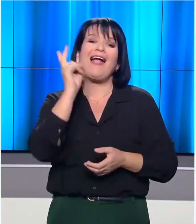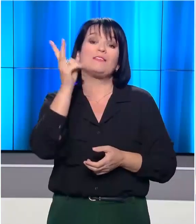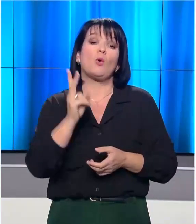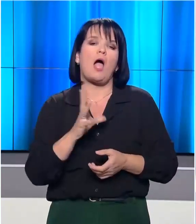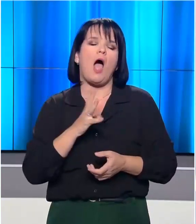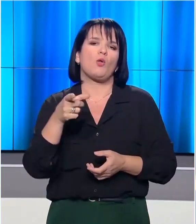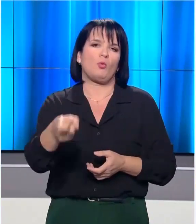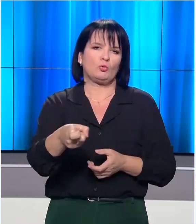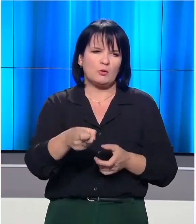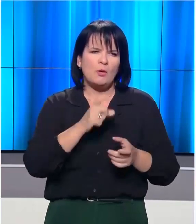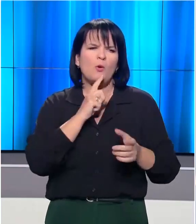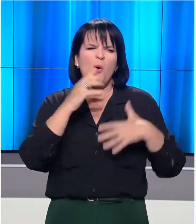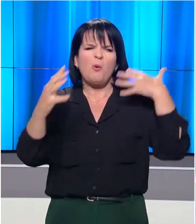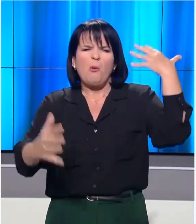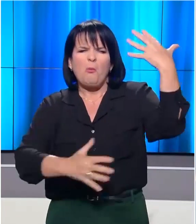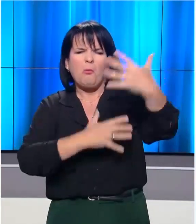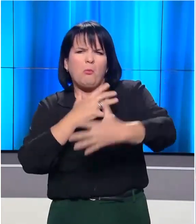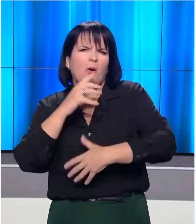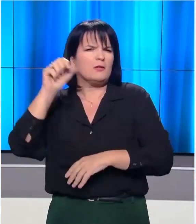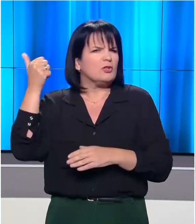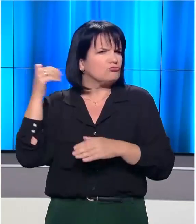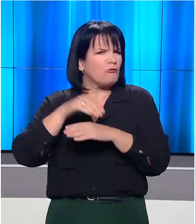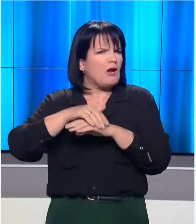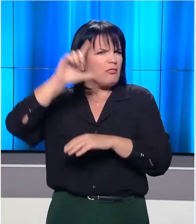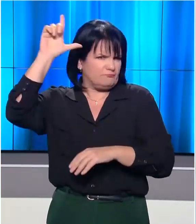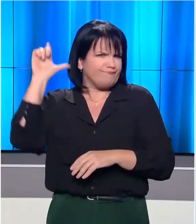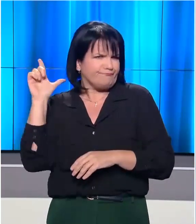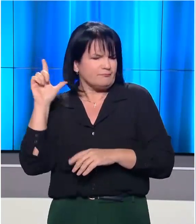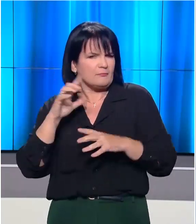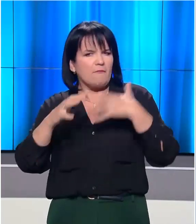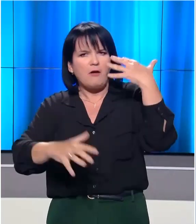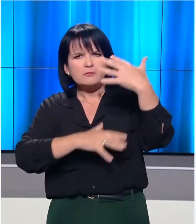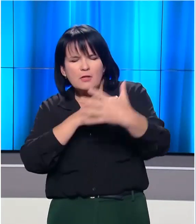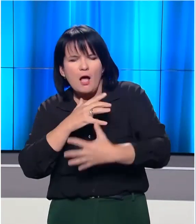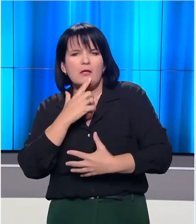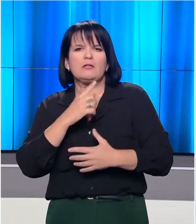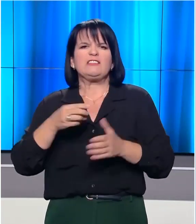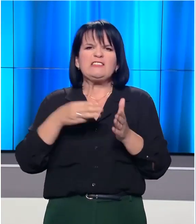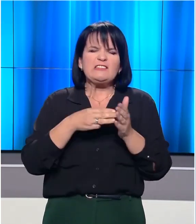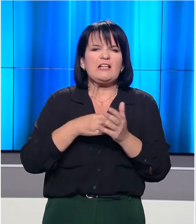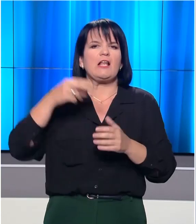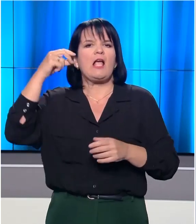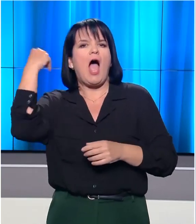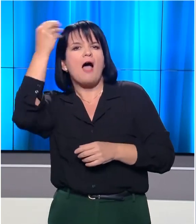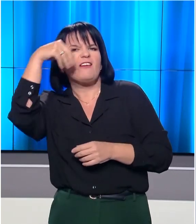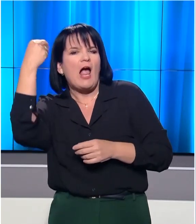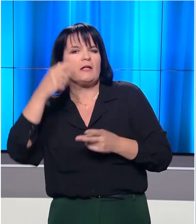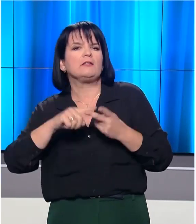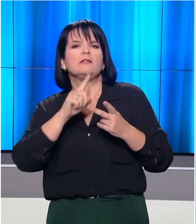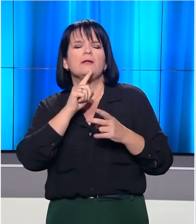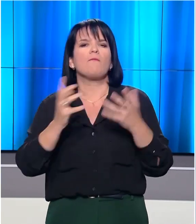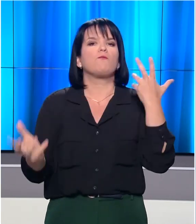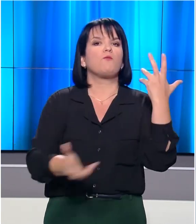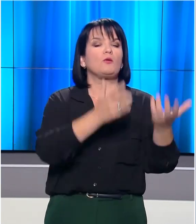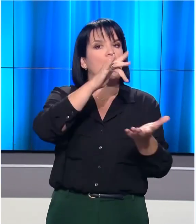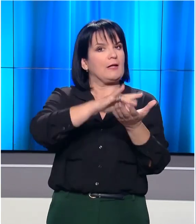προσπαθεί να συνέλθει από τις κοινές χάους που εκτιλήχθηκαν το βράδυ της Δευτέρας με τα επεισόδια μεταξύ Σύρων και Αυγανών αλλά και την